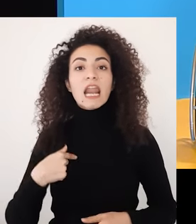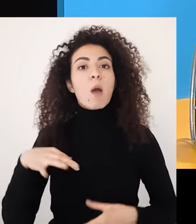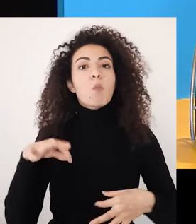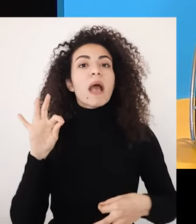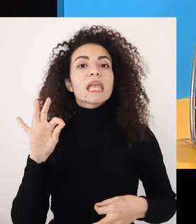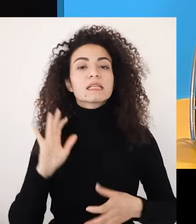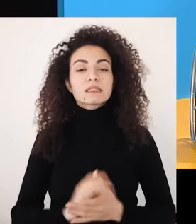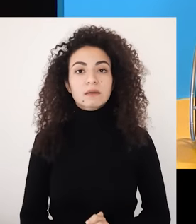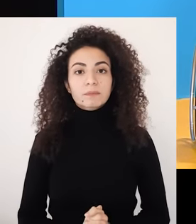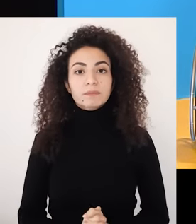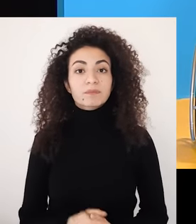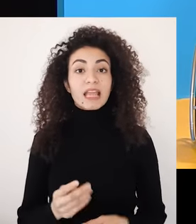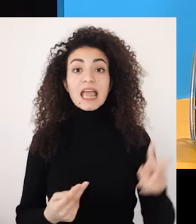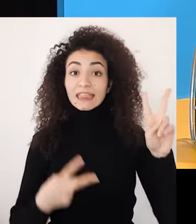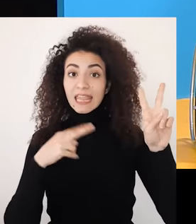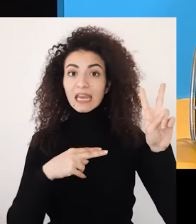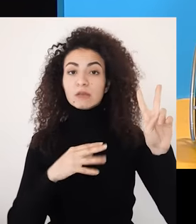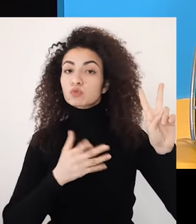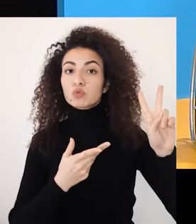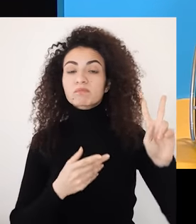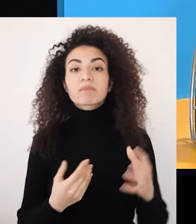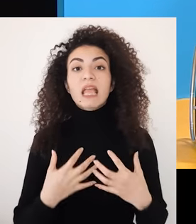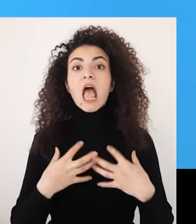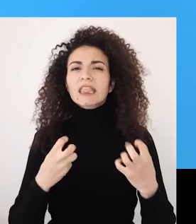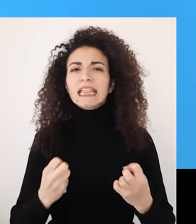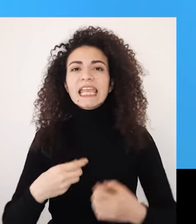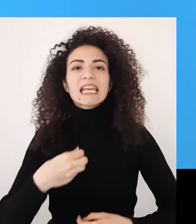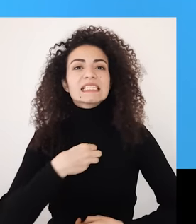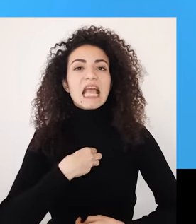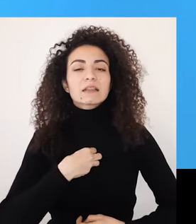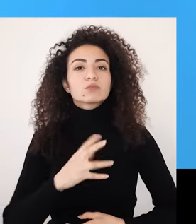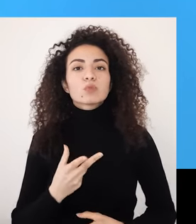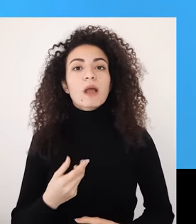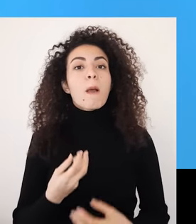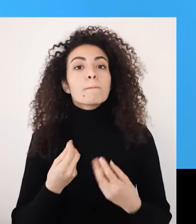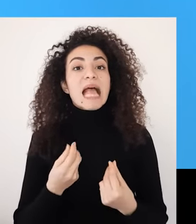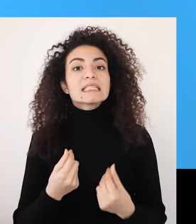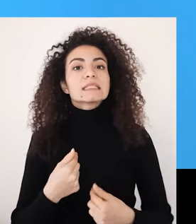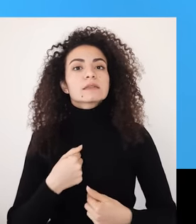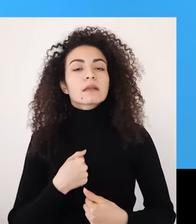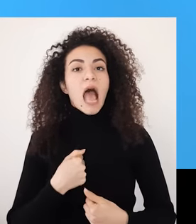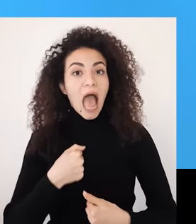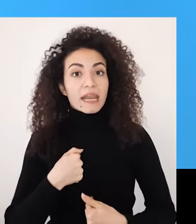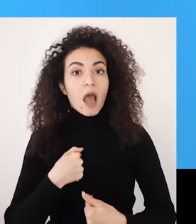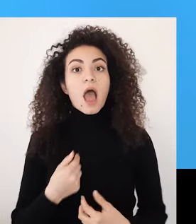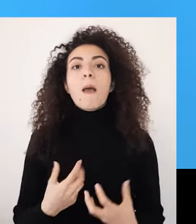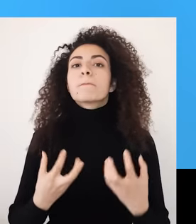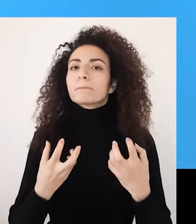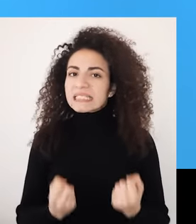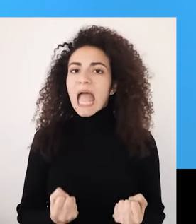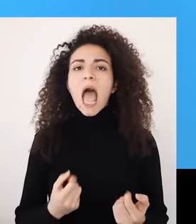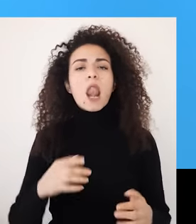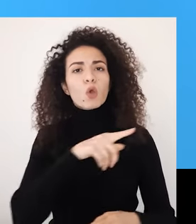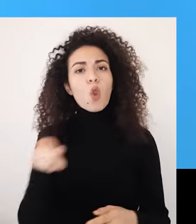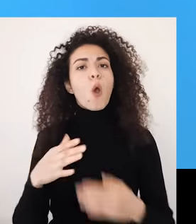هو تقدير الزيت واللي هو شعوري الداخلة بإن إنسان بيستاهل إنه ينحب وإلو قيمة